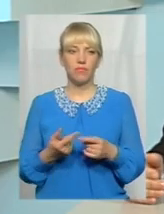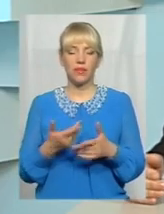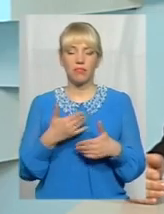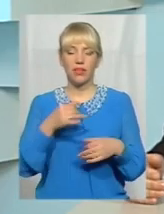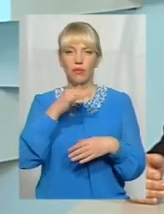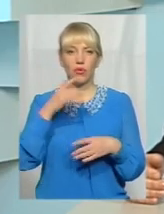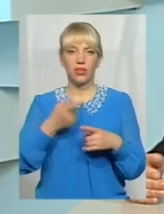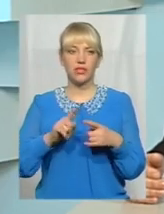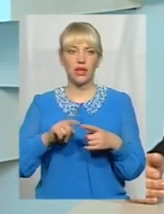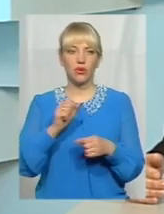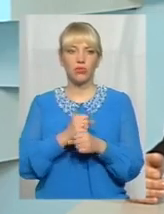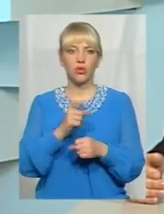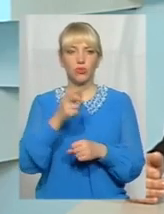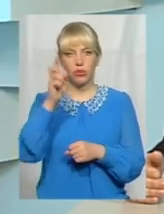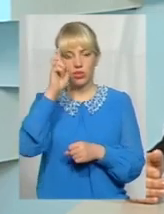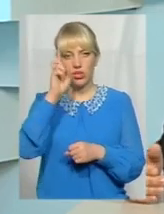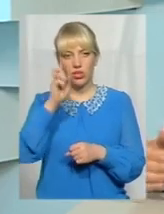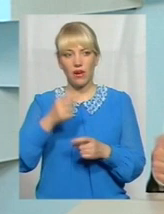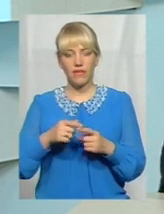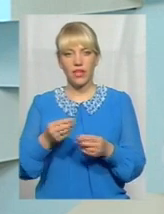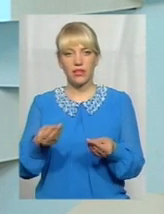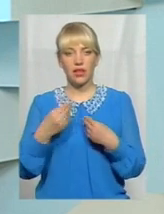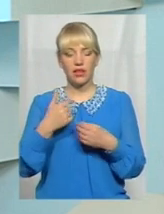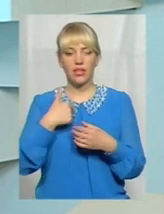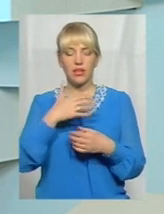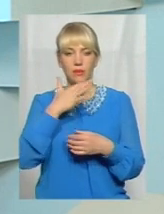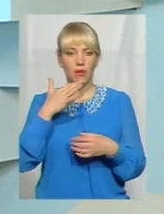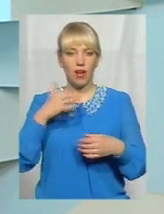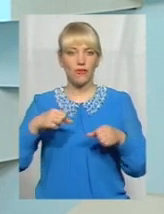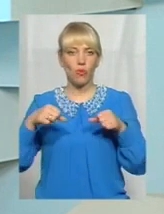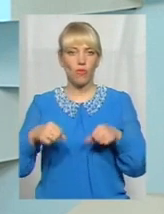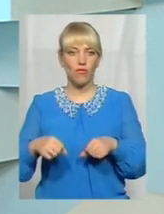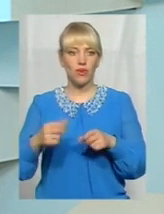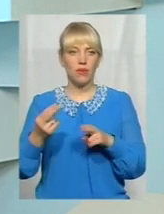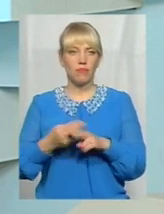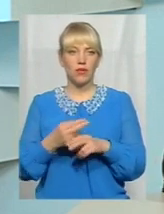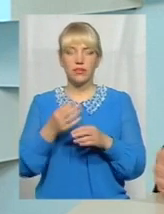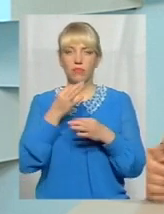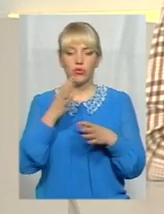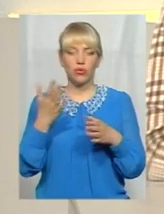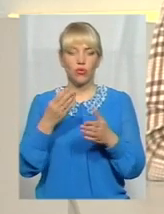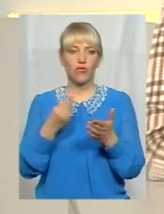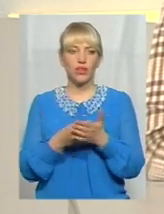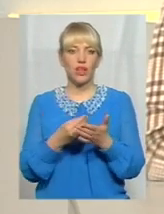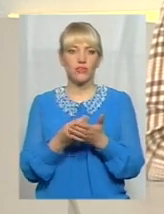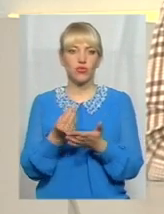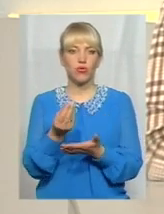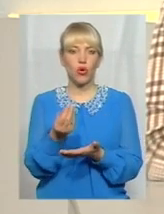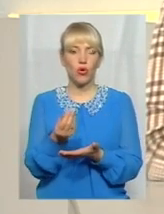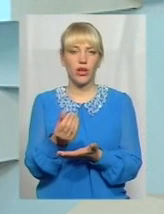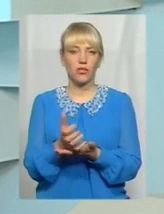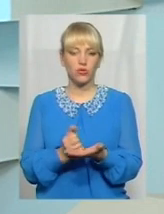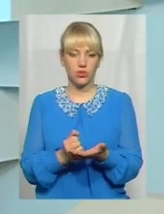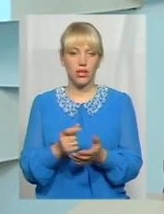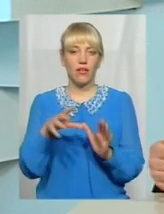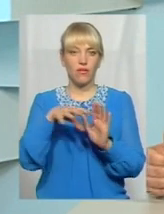не могли робити, тому що держава скинула на нас кучу повноважень без жодного додаткового фінансового ресурсу, в тому числі ПТУ,